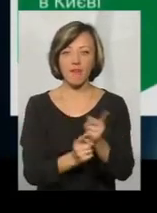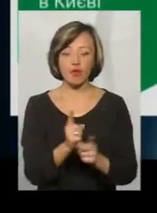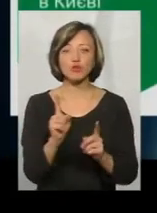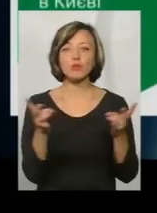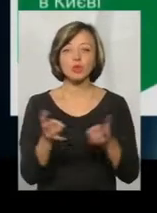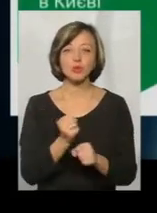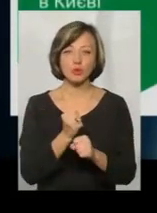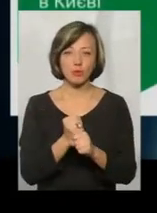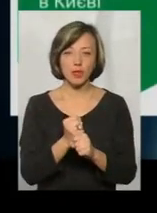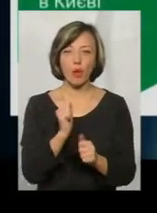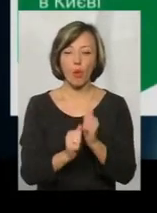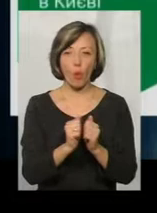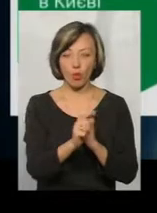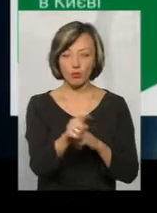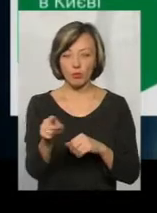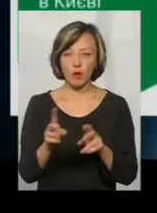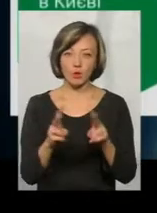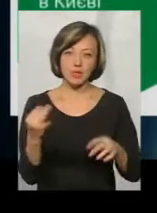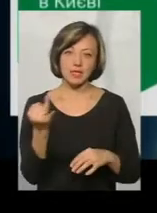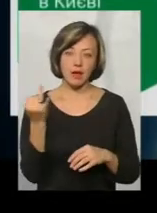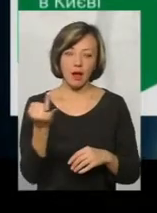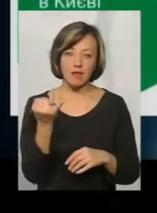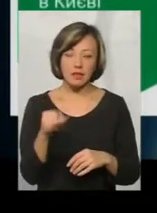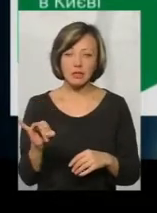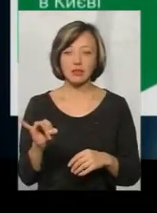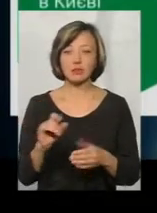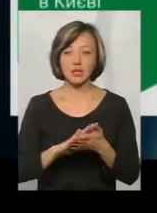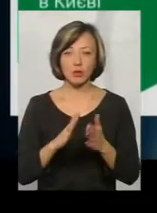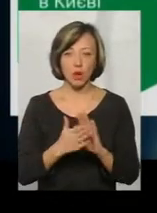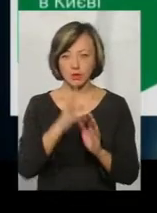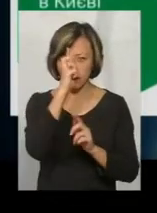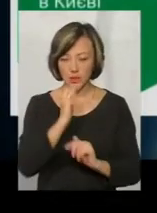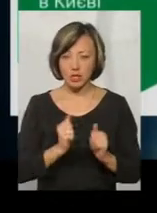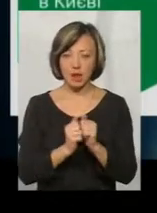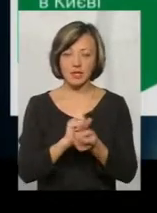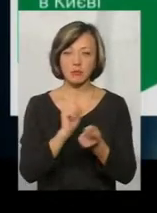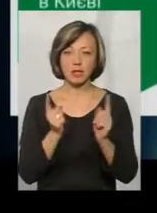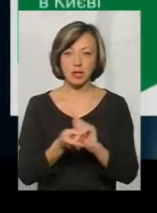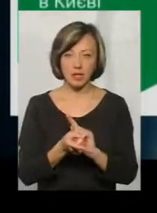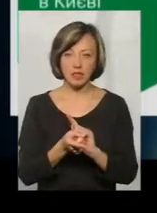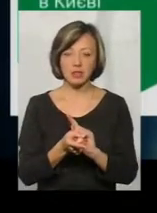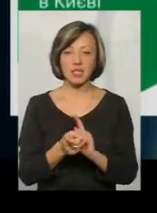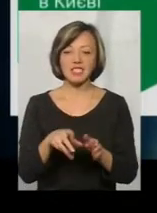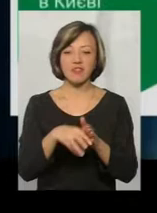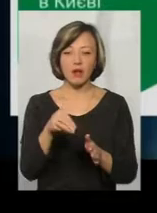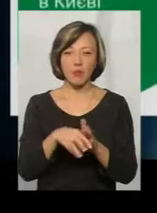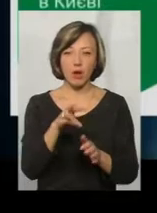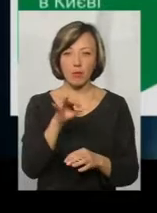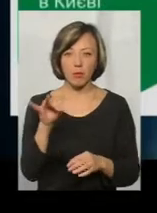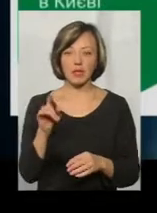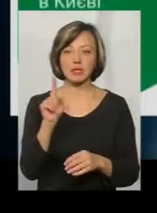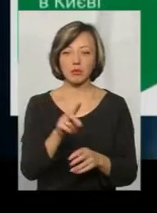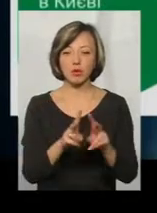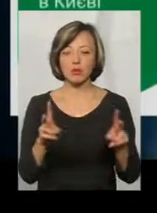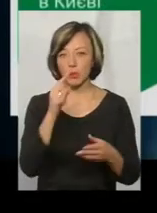потрібно зробити кожному, хто зацікавлений, аби ситуація в державі змінилася і ситуація з виборами і з